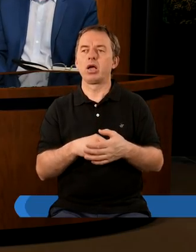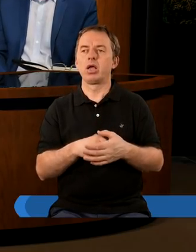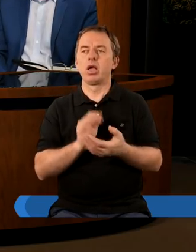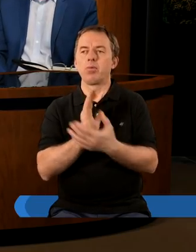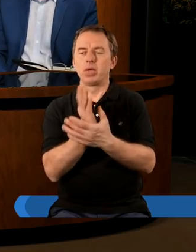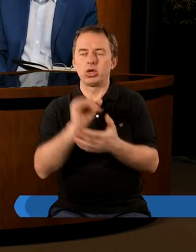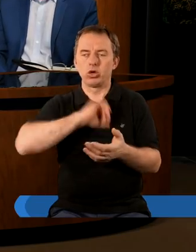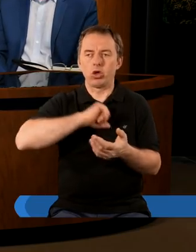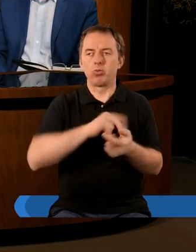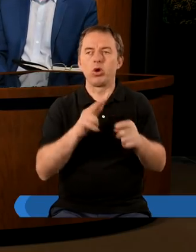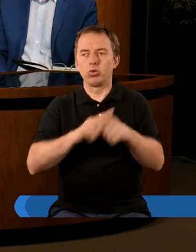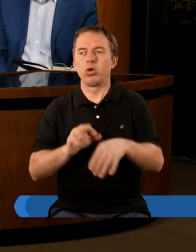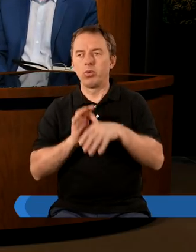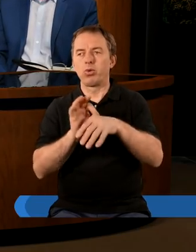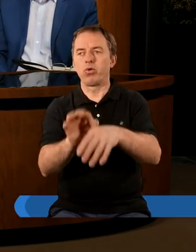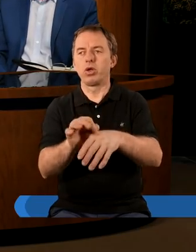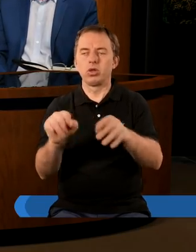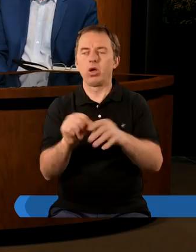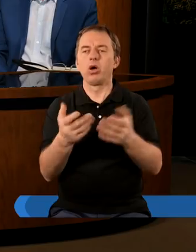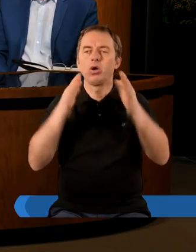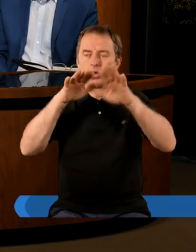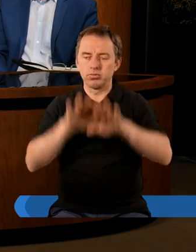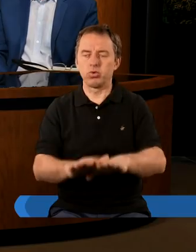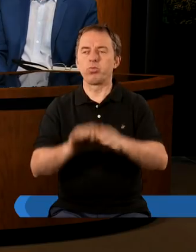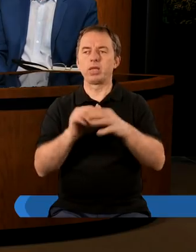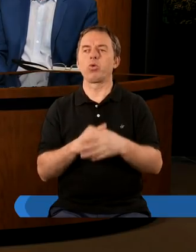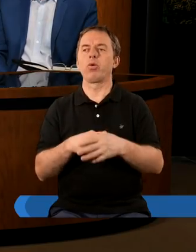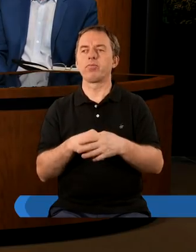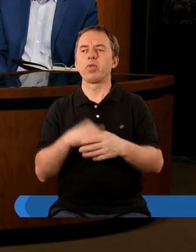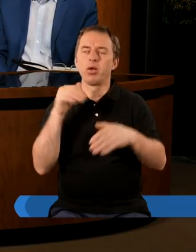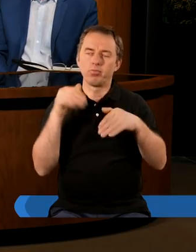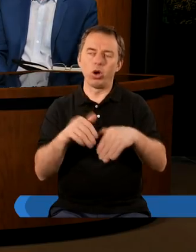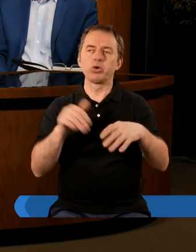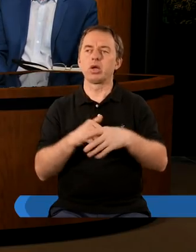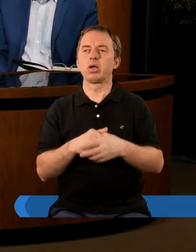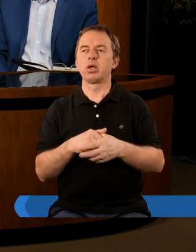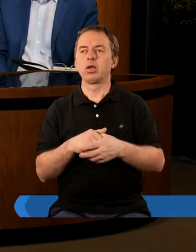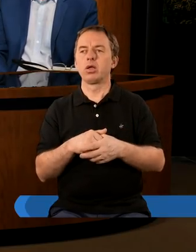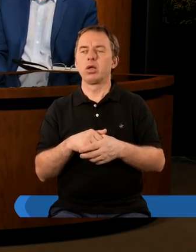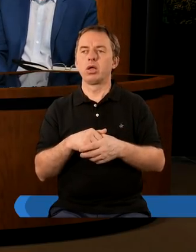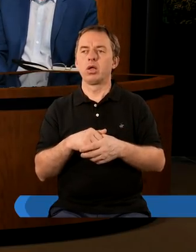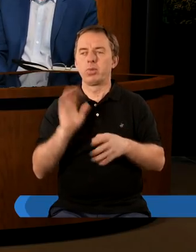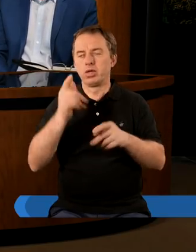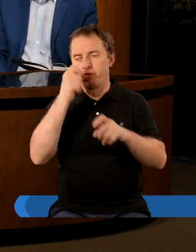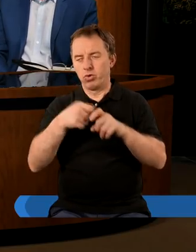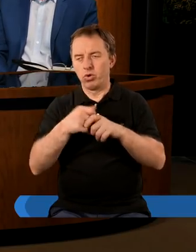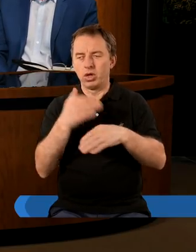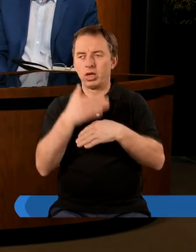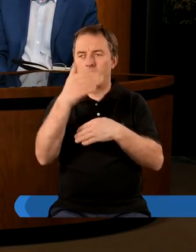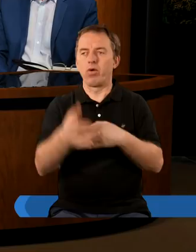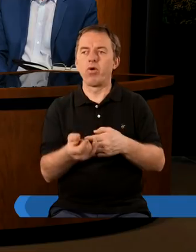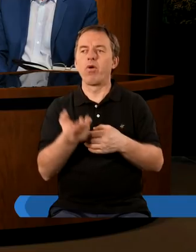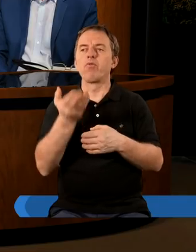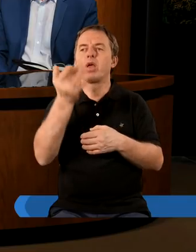między sobą, które prowadzą do destrukcji. Być może ten wróg zewnętrzny jest